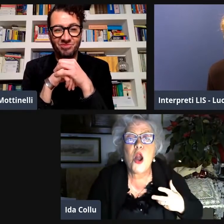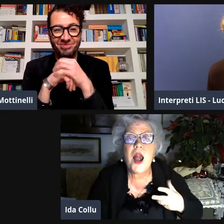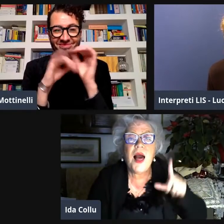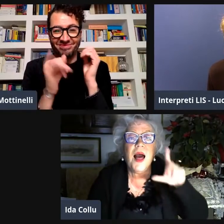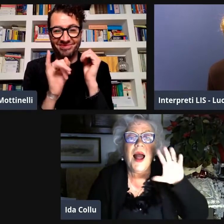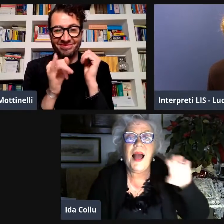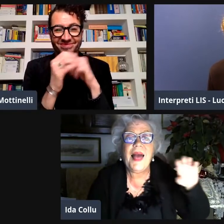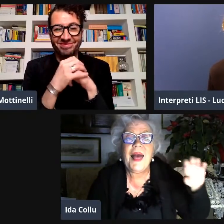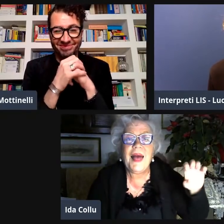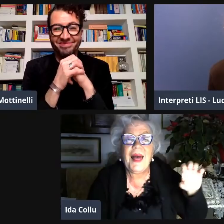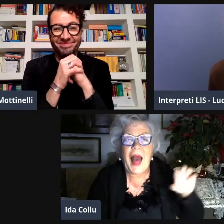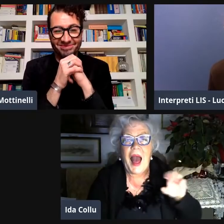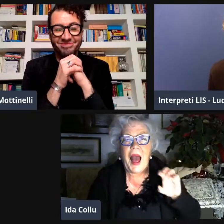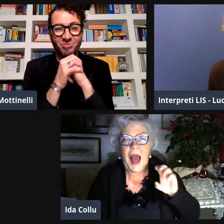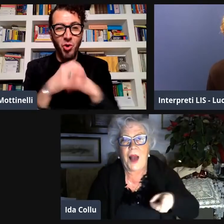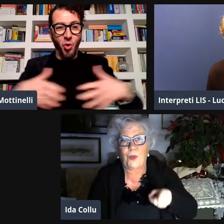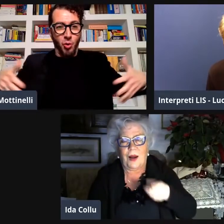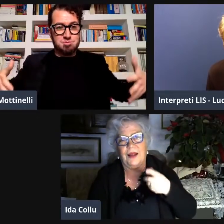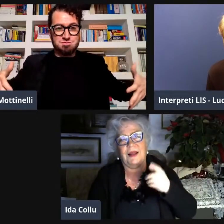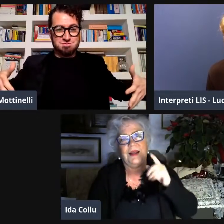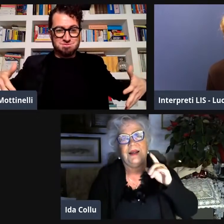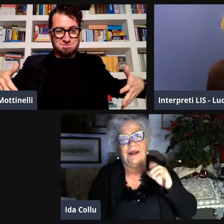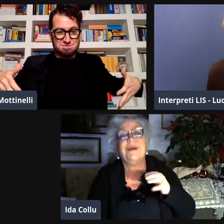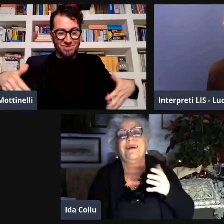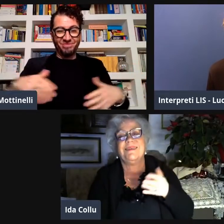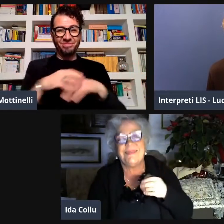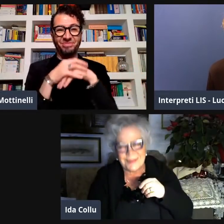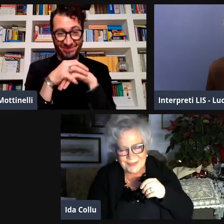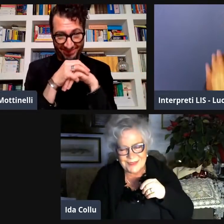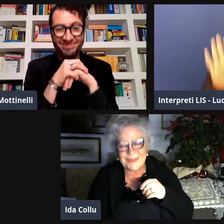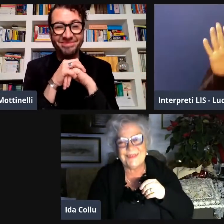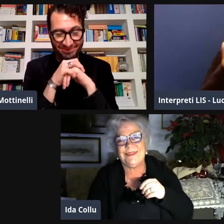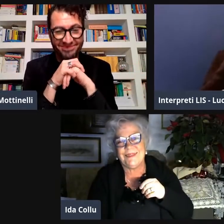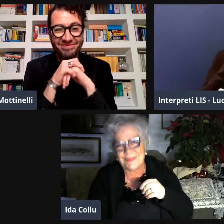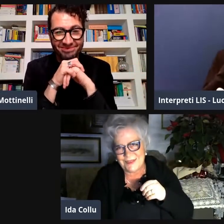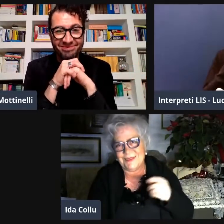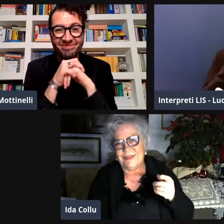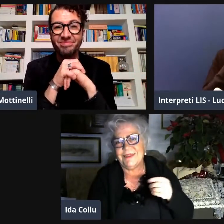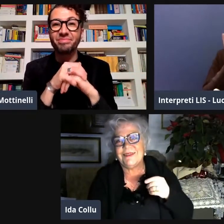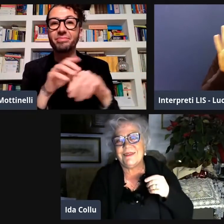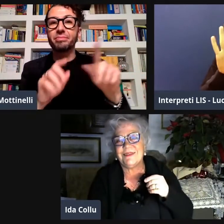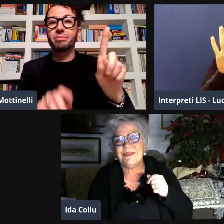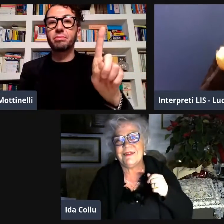Anna Folchi no